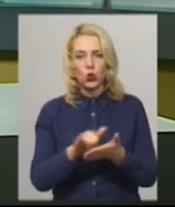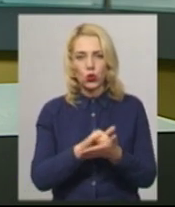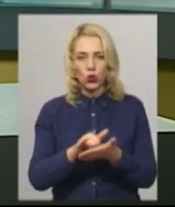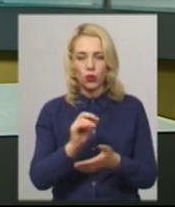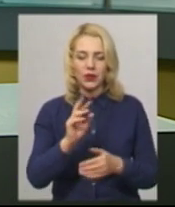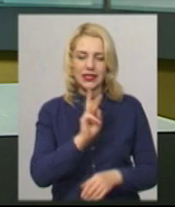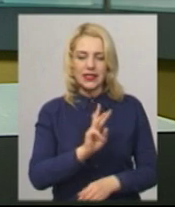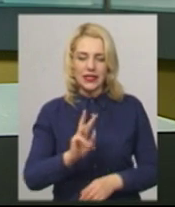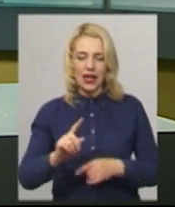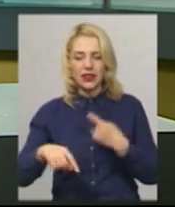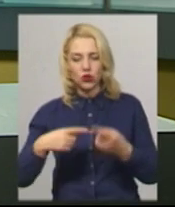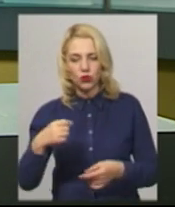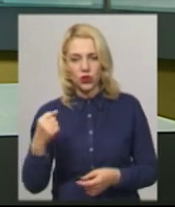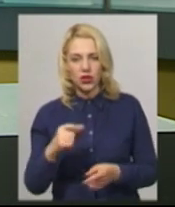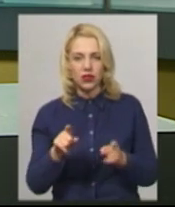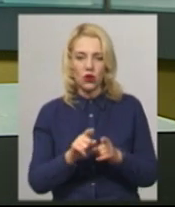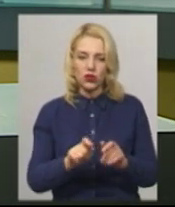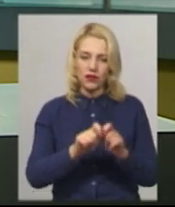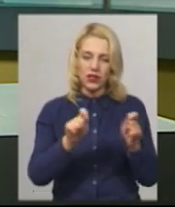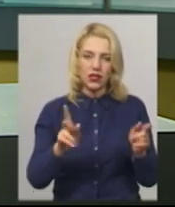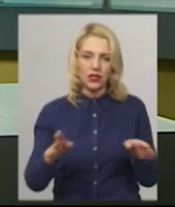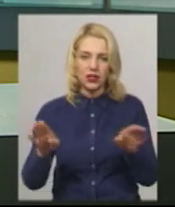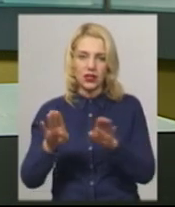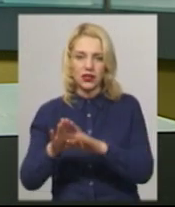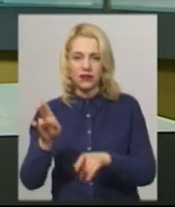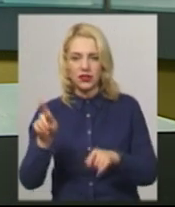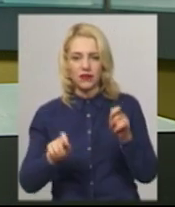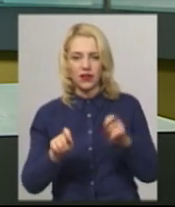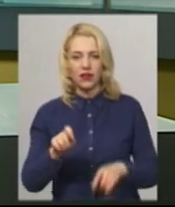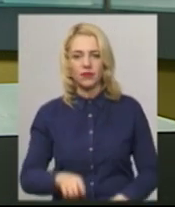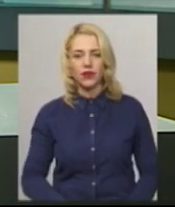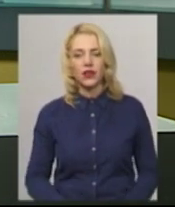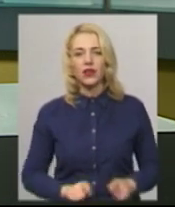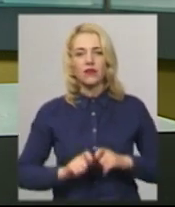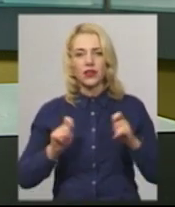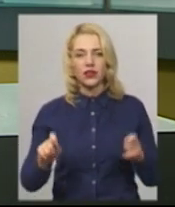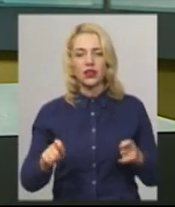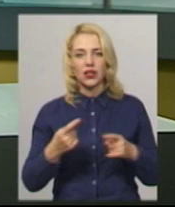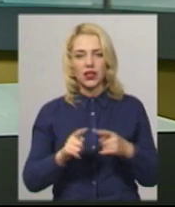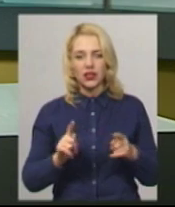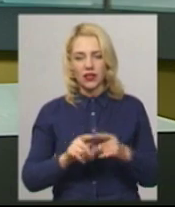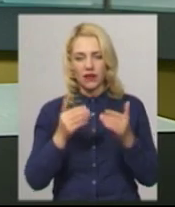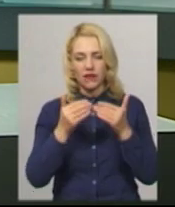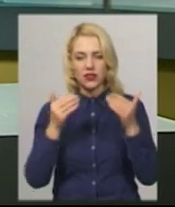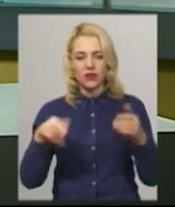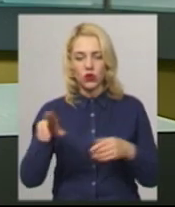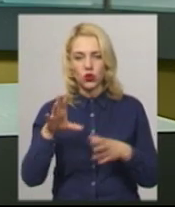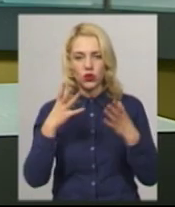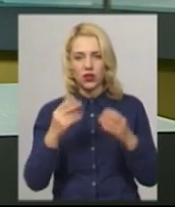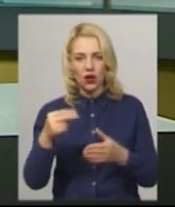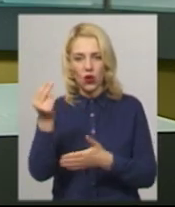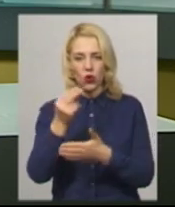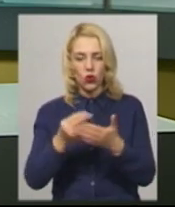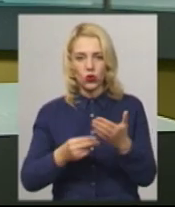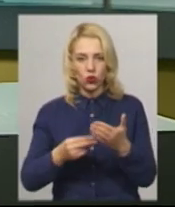наступного тижня, а також з відкриття та закриття фестивалю. Відкриття камерної виставки до Дня художника відбудеться у